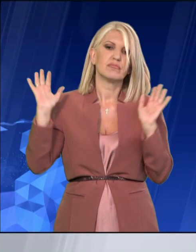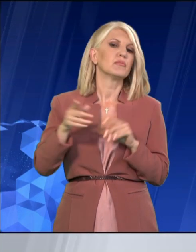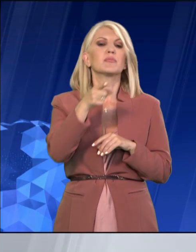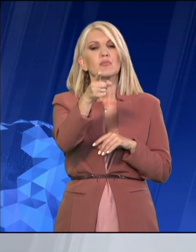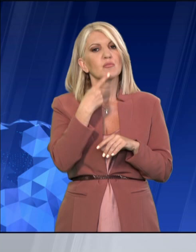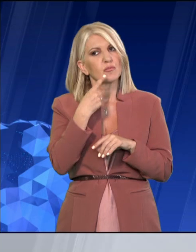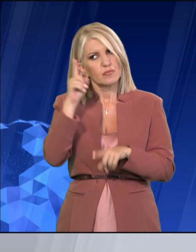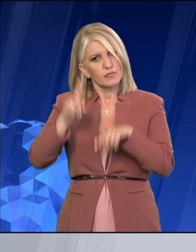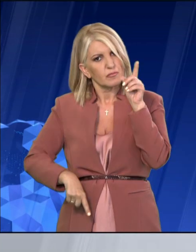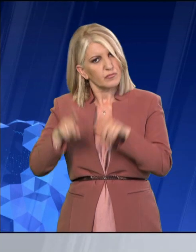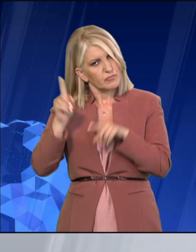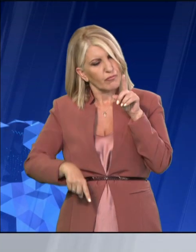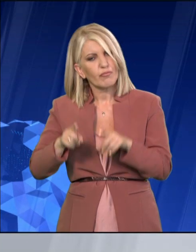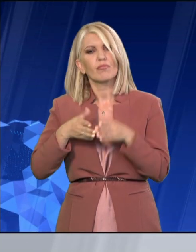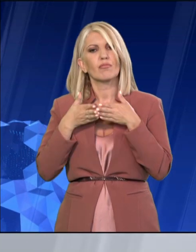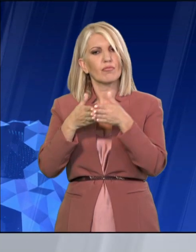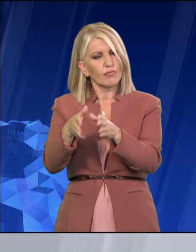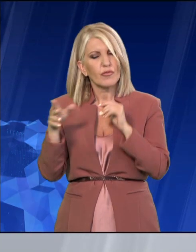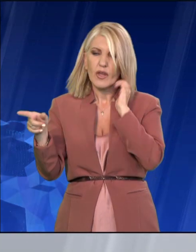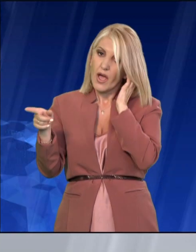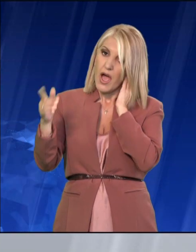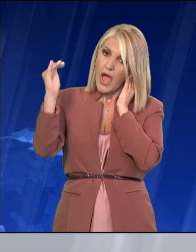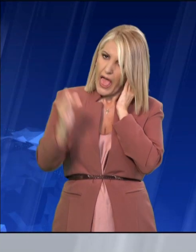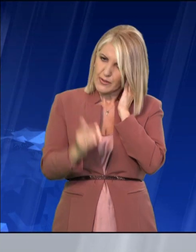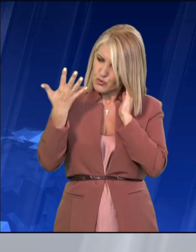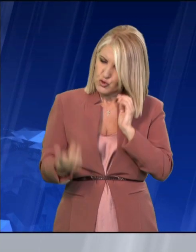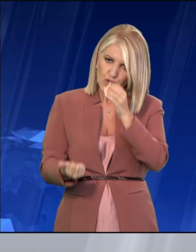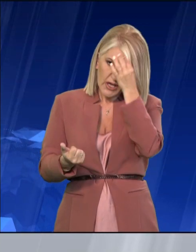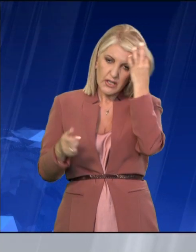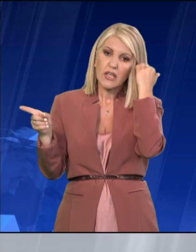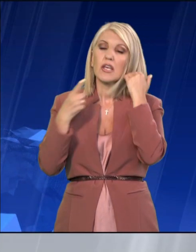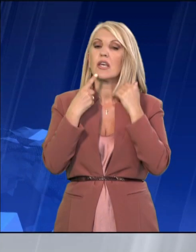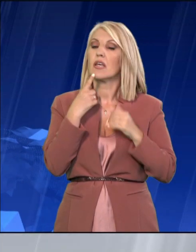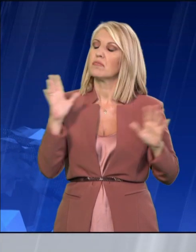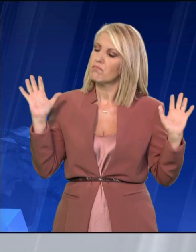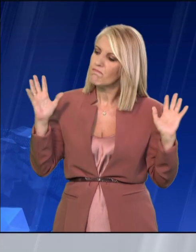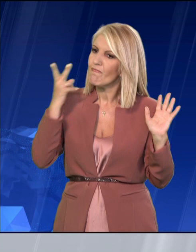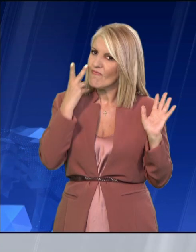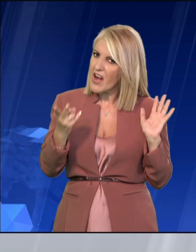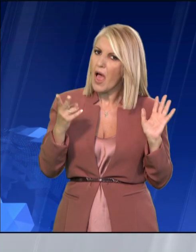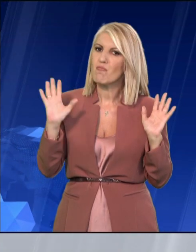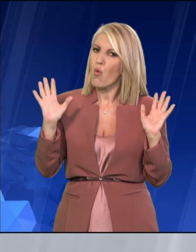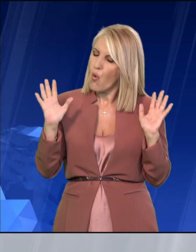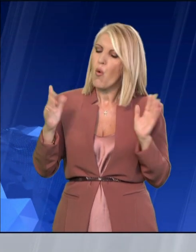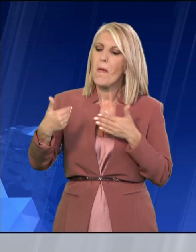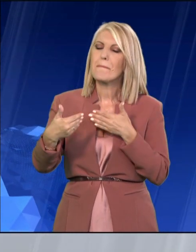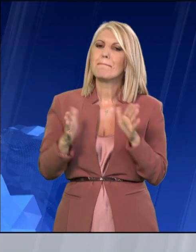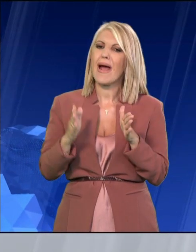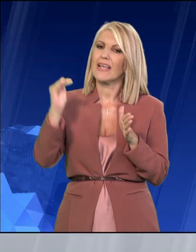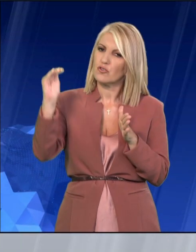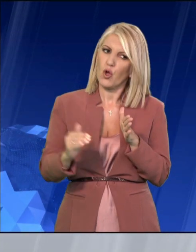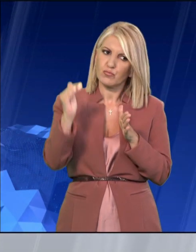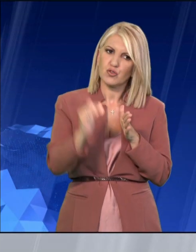εκτόσεις, οι οποίες ανταποκρίνονται σε αυτό που ζήτησε η κυβέρνηση, δηλαδή να υπάρχει ένα εκπτωτικό πακέτο στην